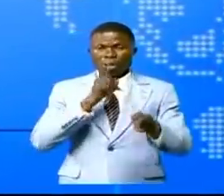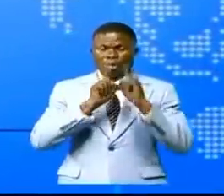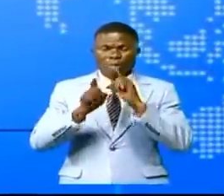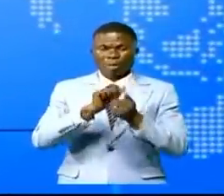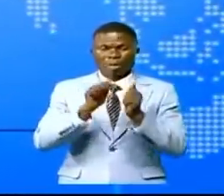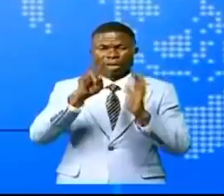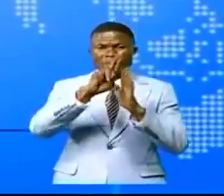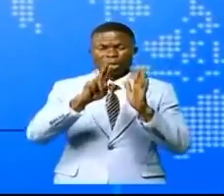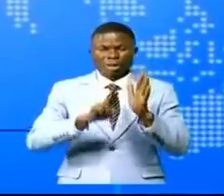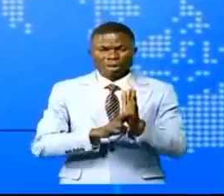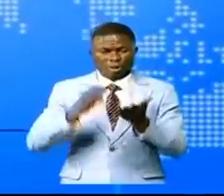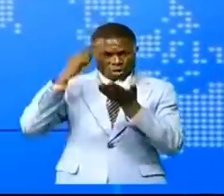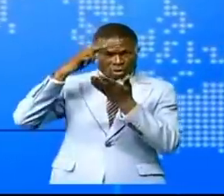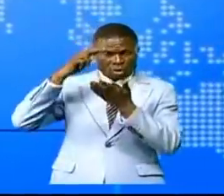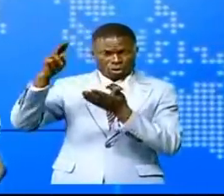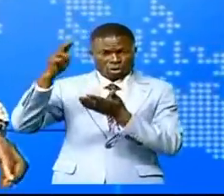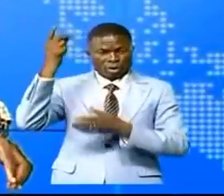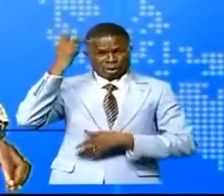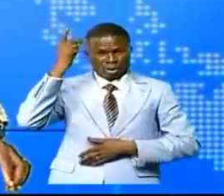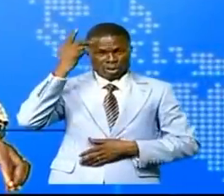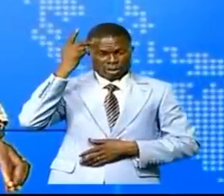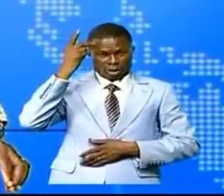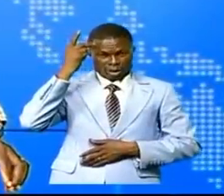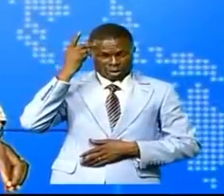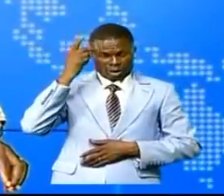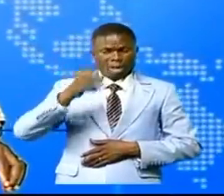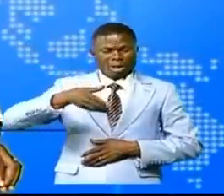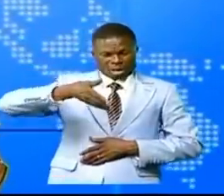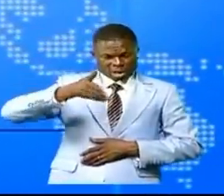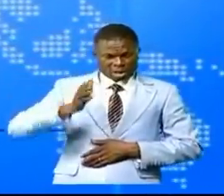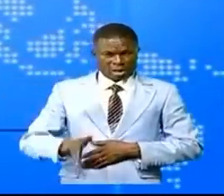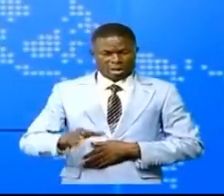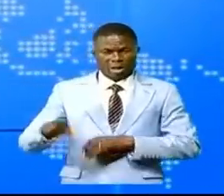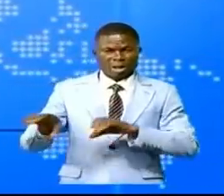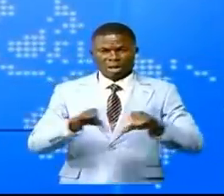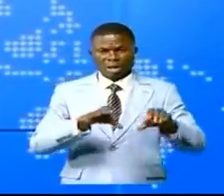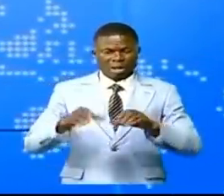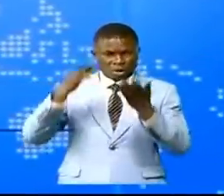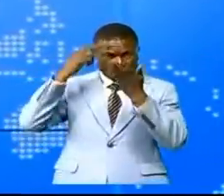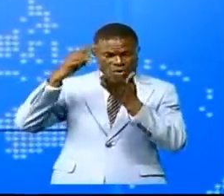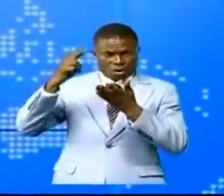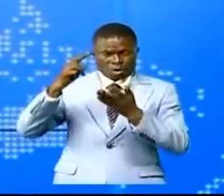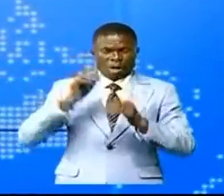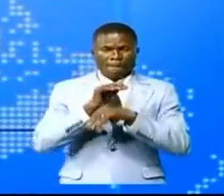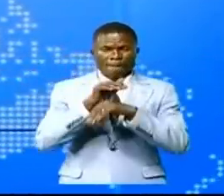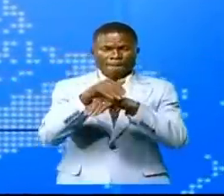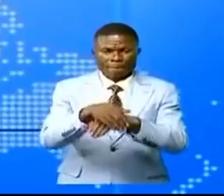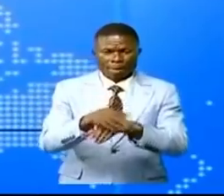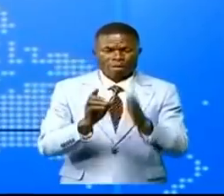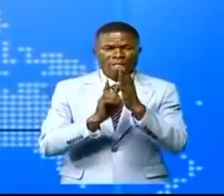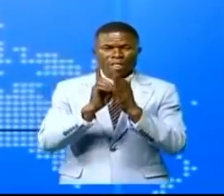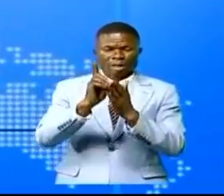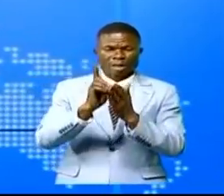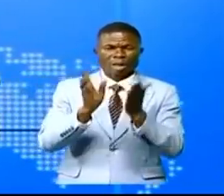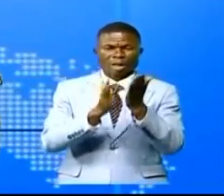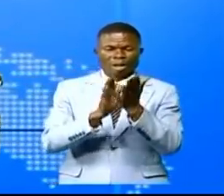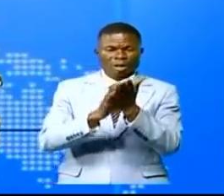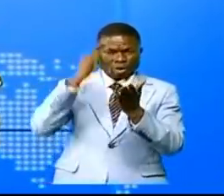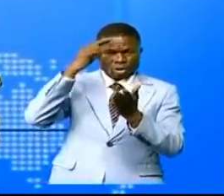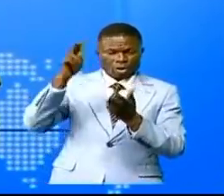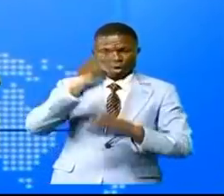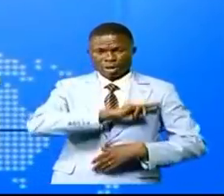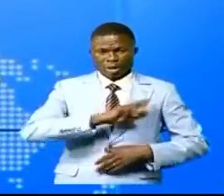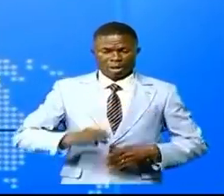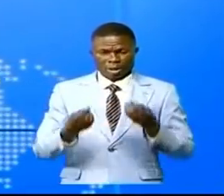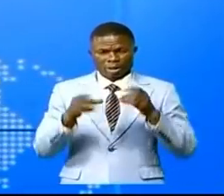rôle de l'université de Kinshasa et le perfectionnement des attitudes académiques et enfin de contribuer au développement de la république